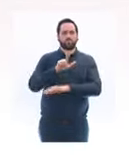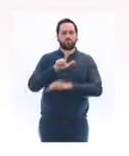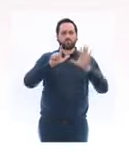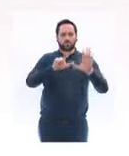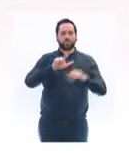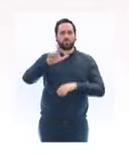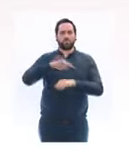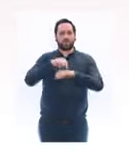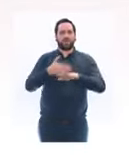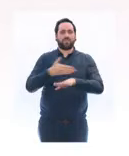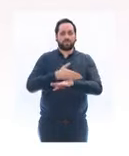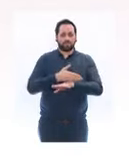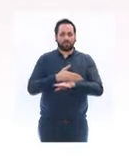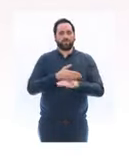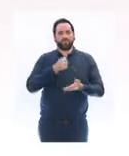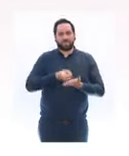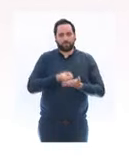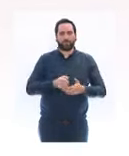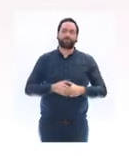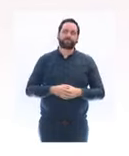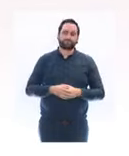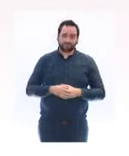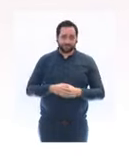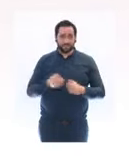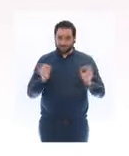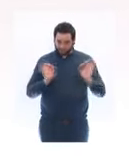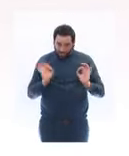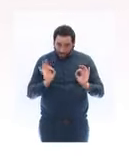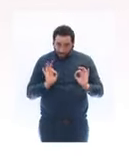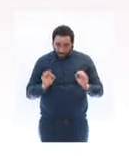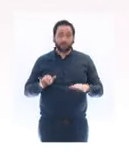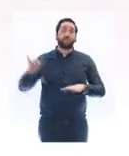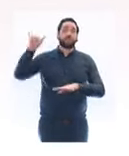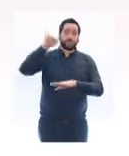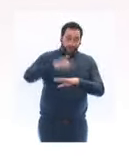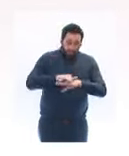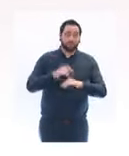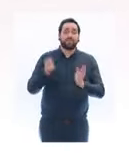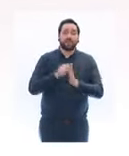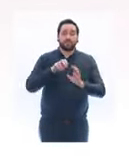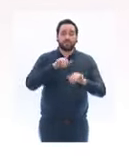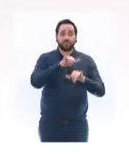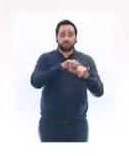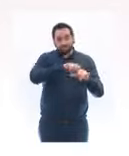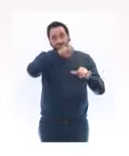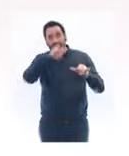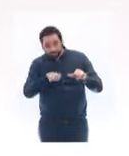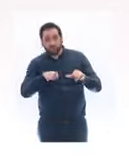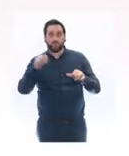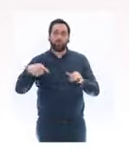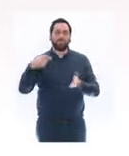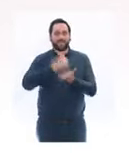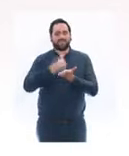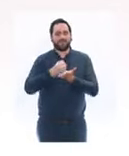un test à l'arrivée sera imposé. Comme au printemps, l'essentiel des établissements